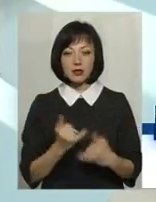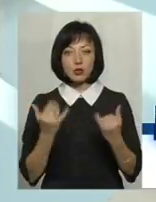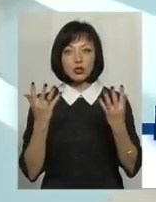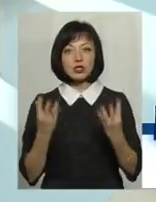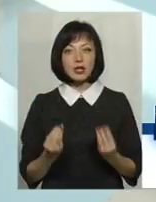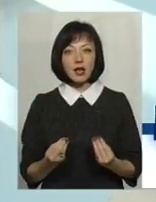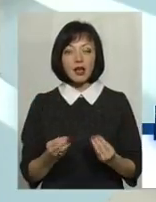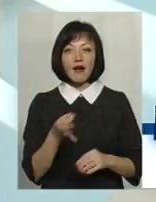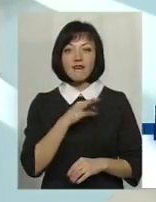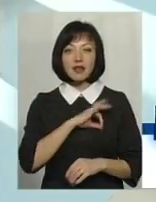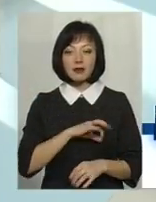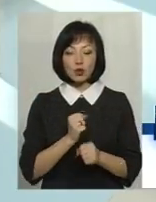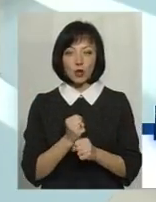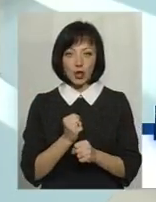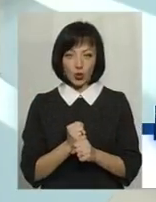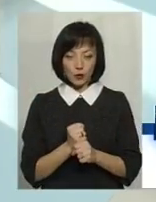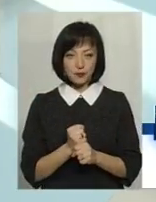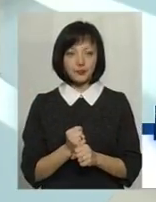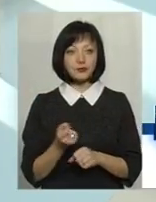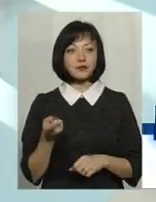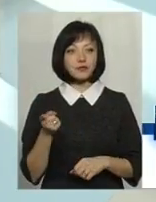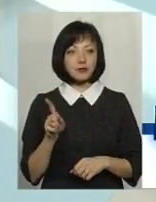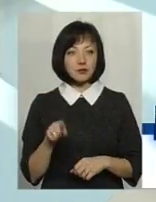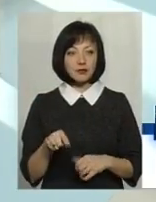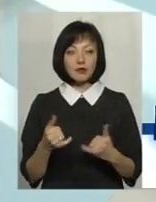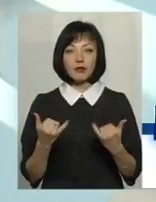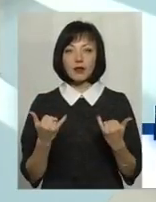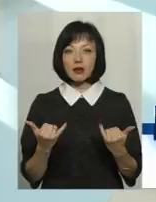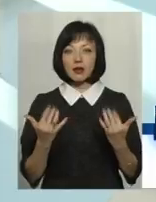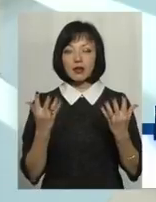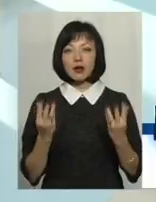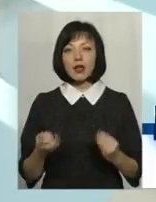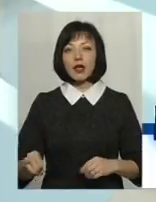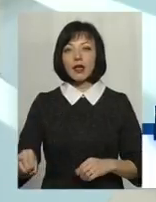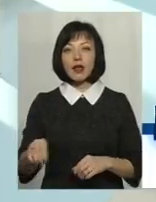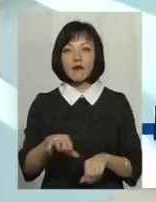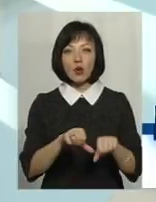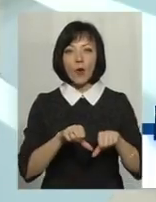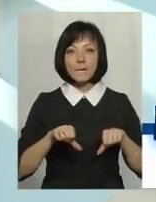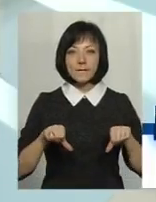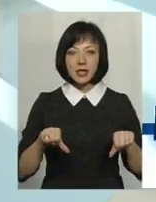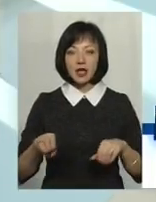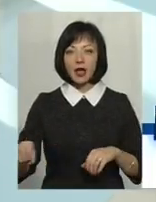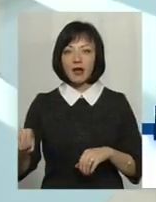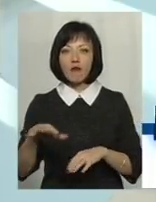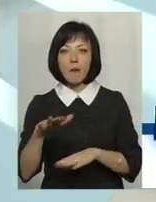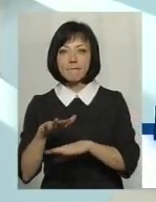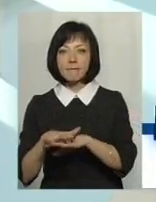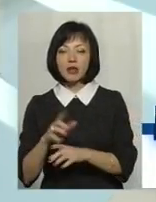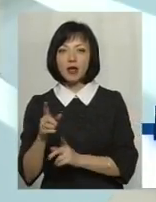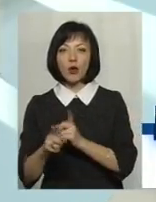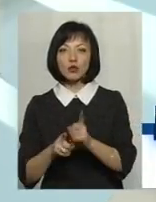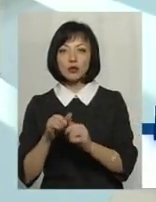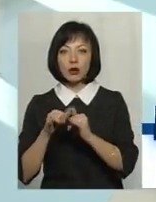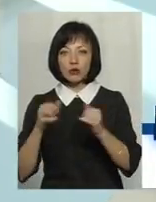ефективно діють, я б сказав таким чином. І тому на сьогоднішній Єврокомісія та Європейський банк реконструкції та розвитку